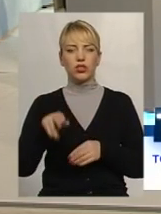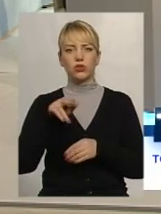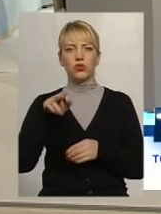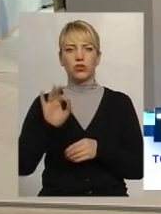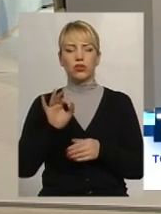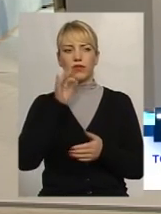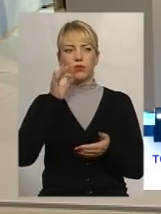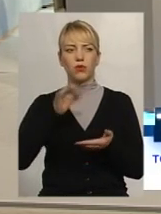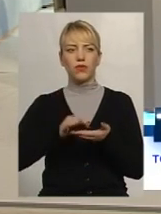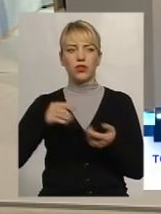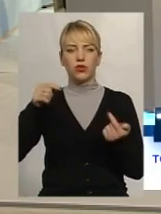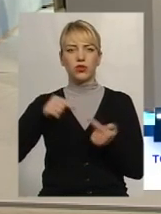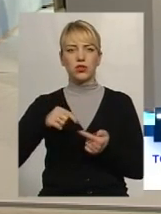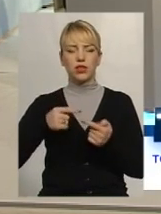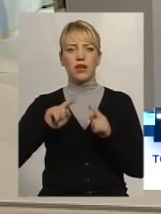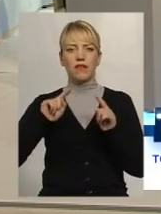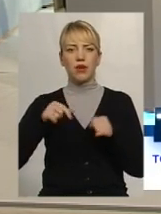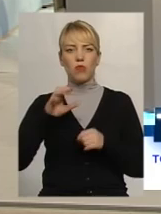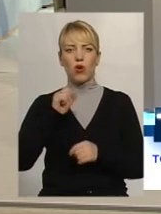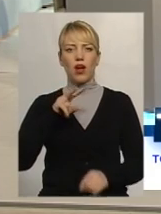відповідності вимогам Альянсу?